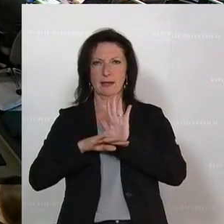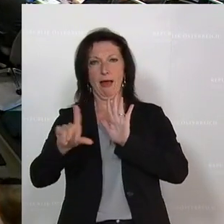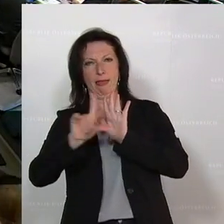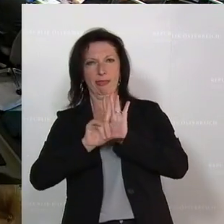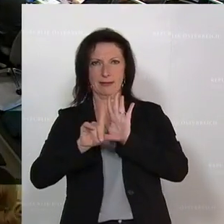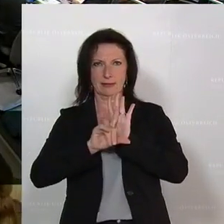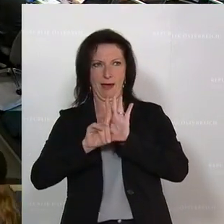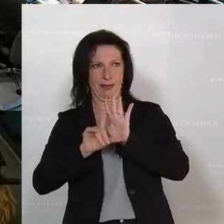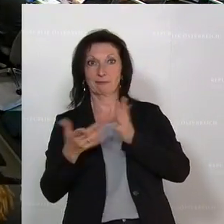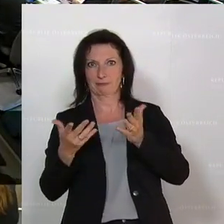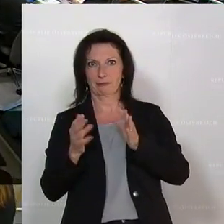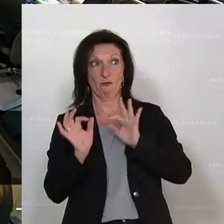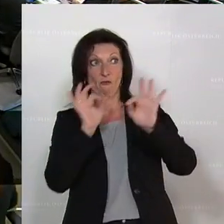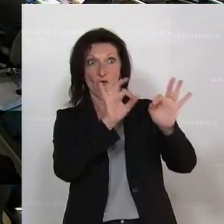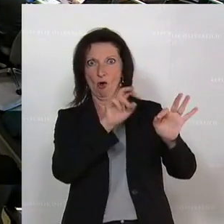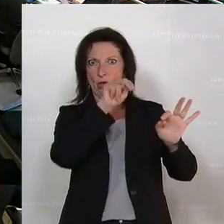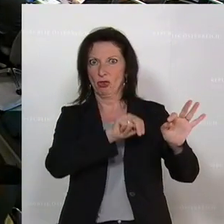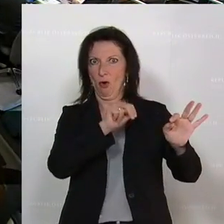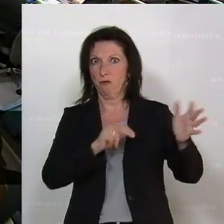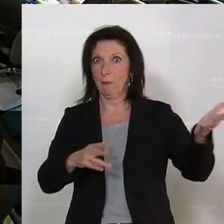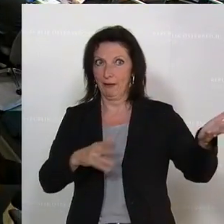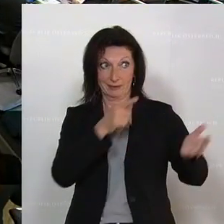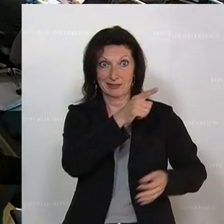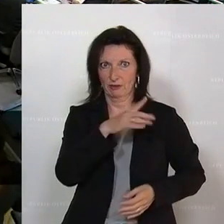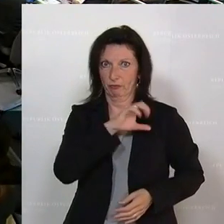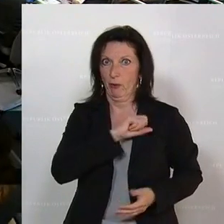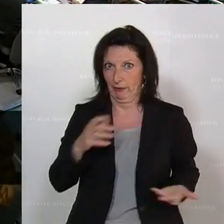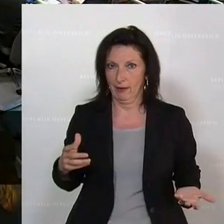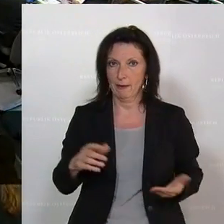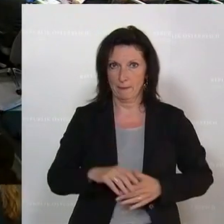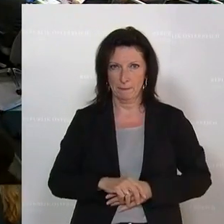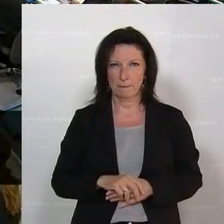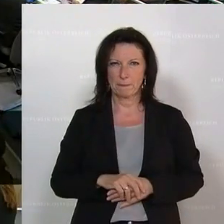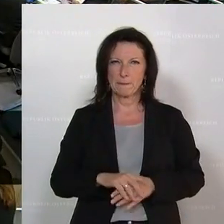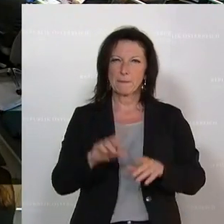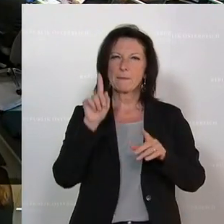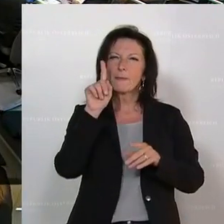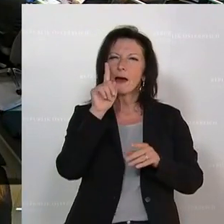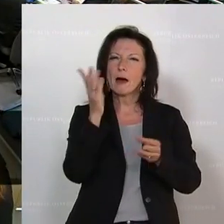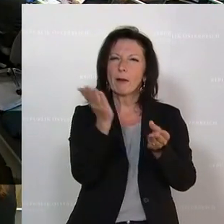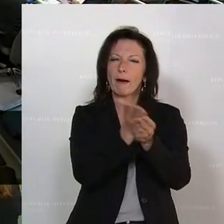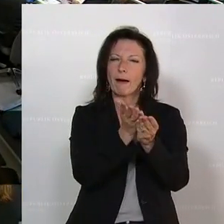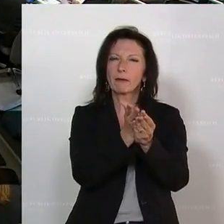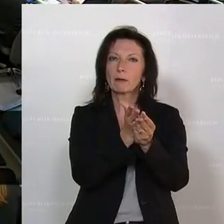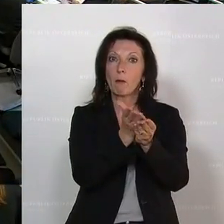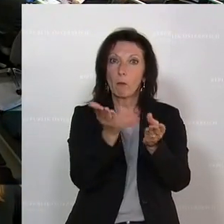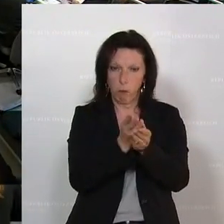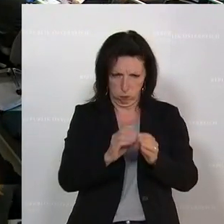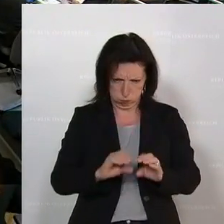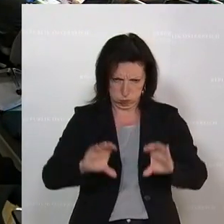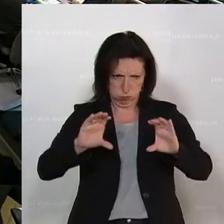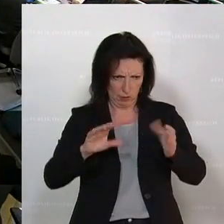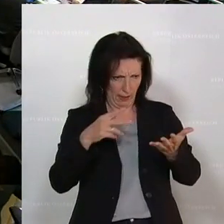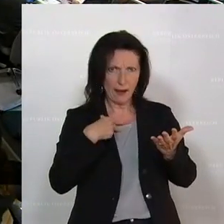ein, die der Novomatic zuträglich sind. Was wir aber aus den Akten und den Unterlagen im